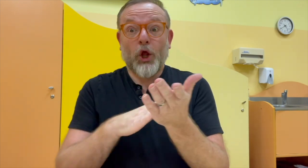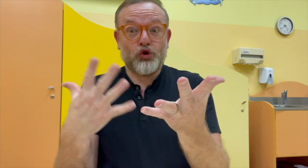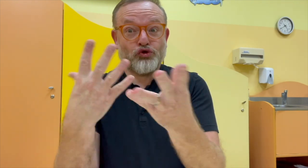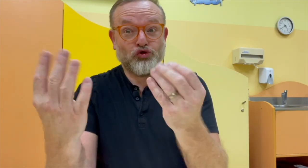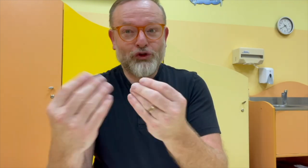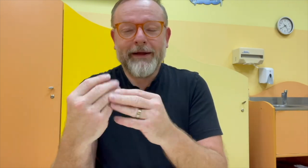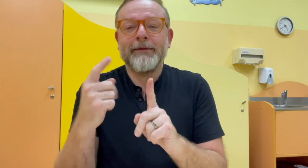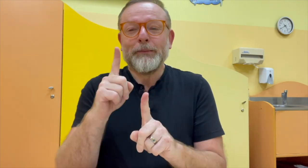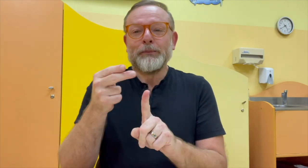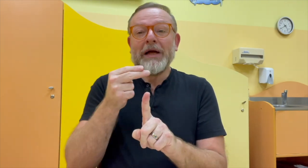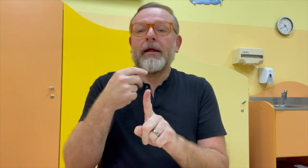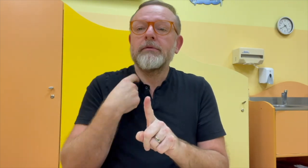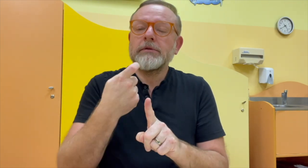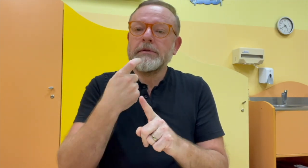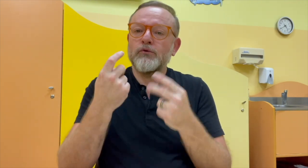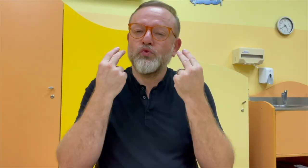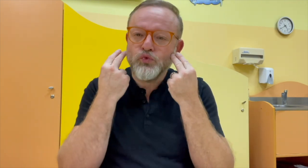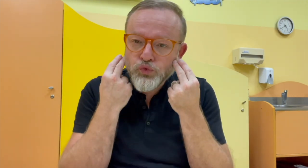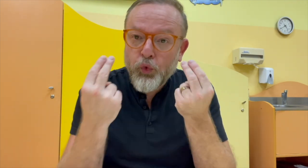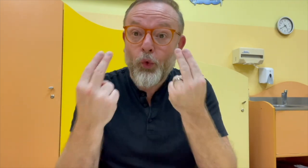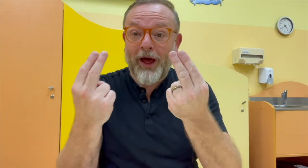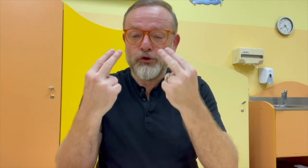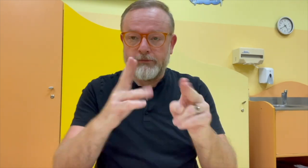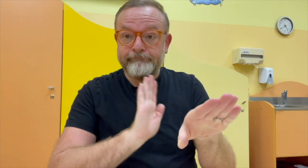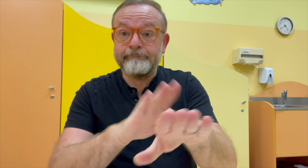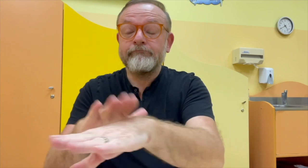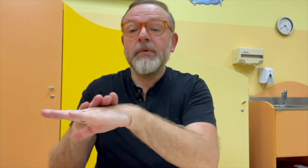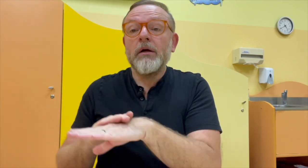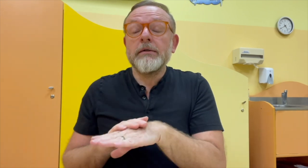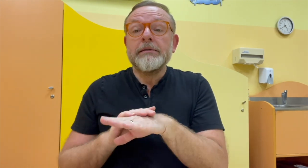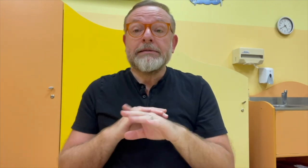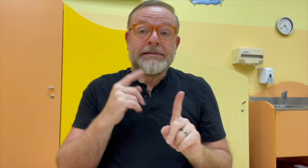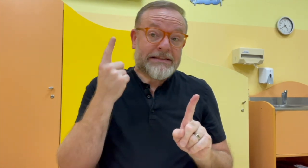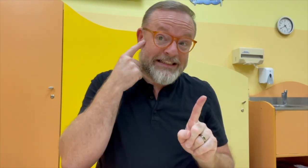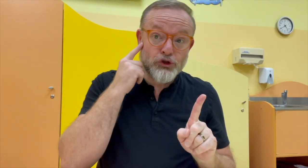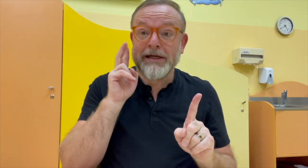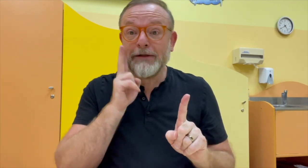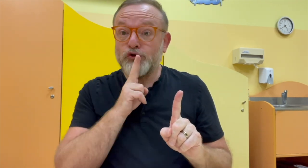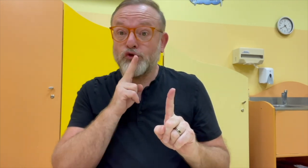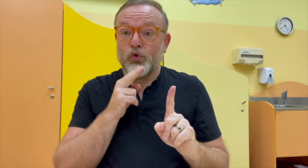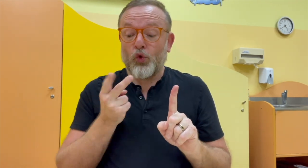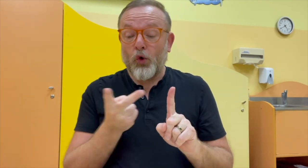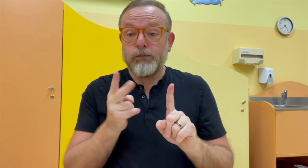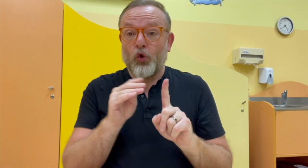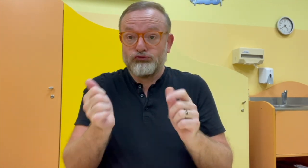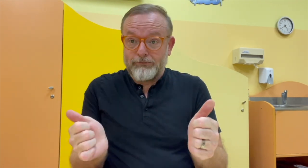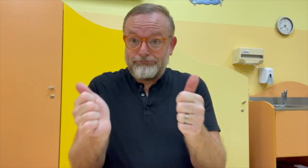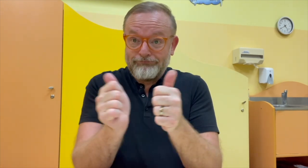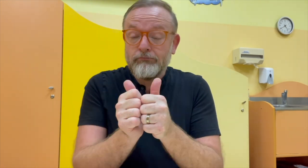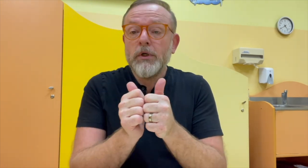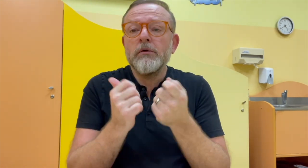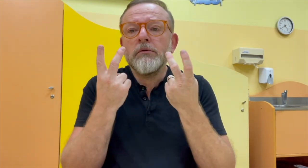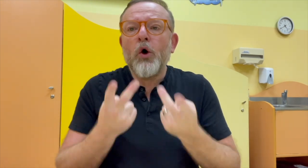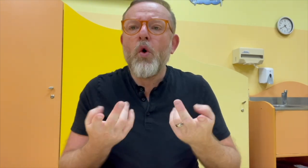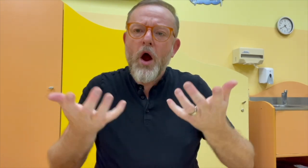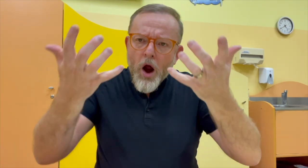že nám budou užitečné. Rád bych se ještě vrátil trošku zpátky nejprve. Je potřeba říct,